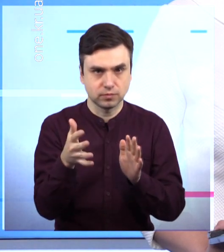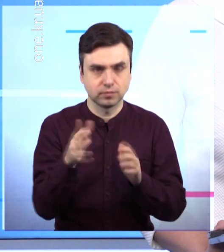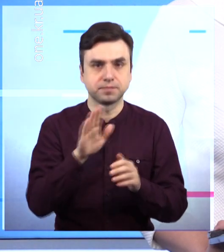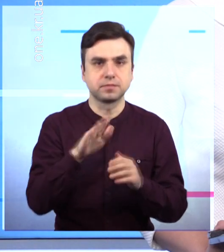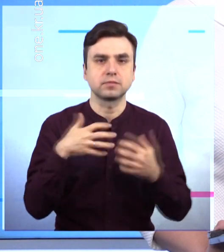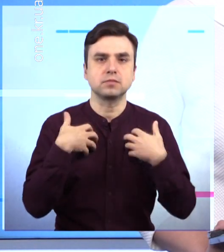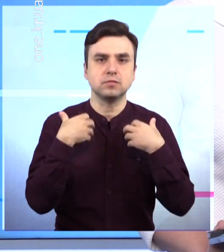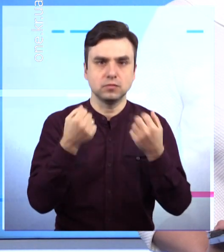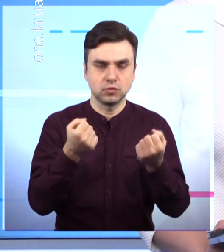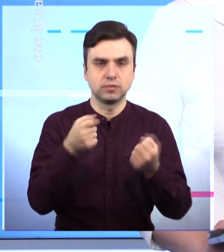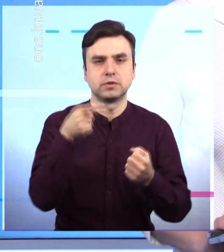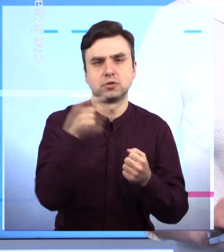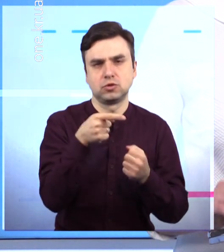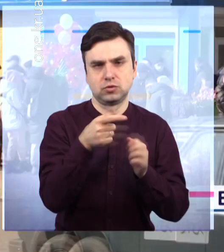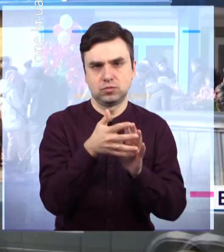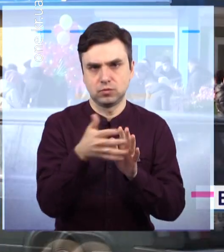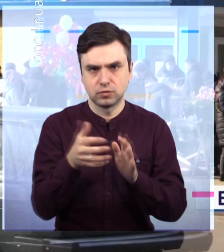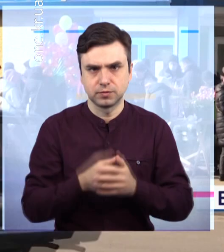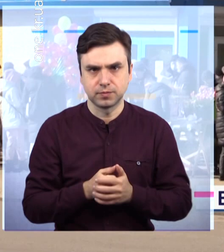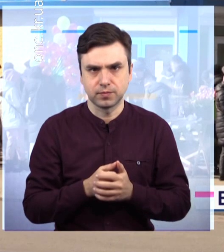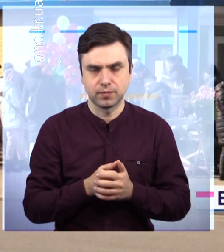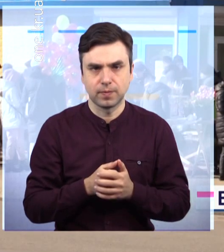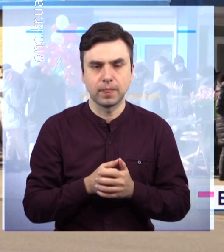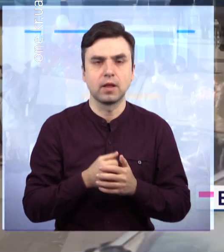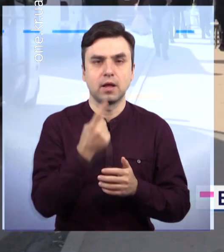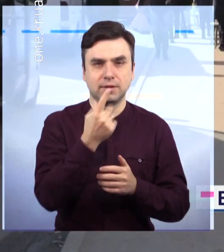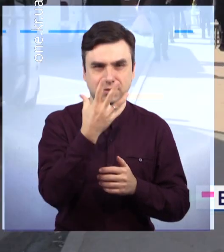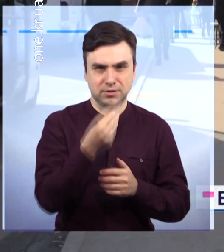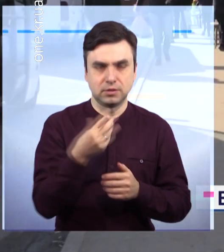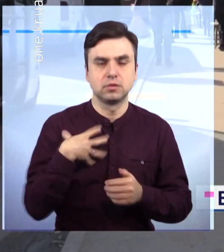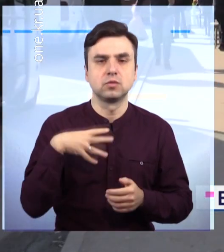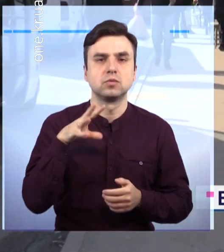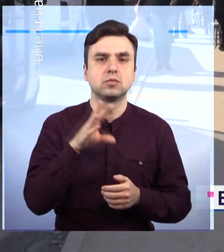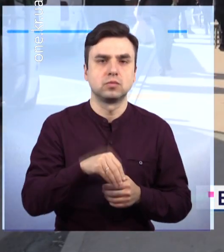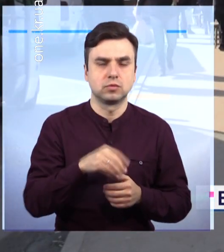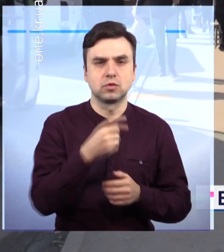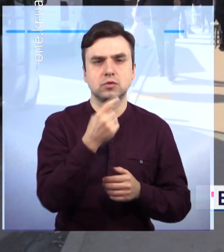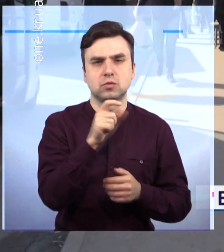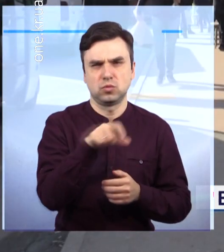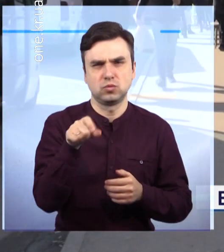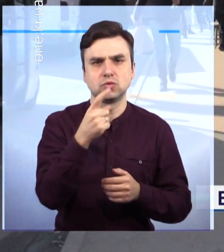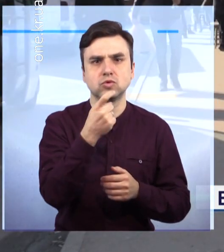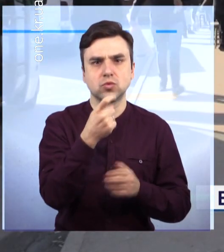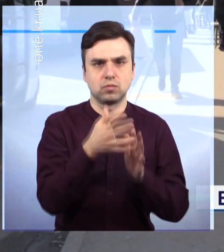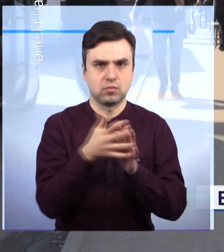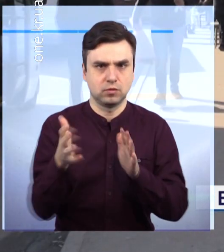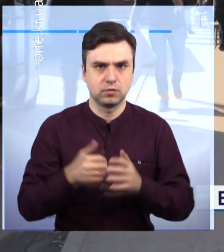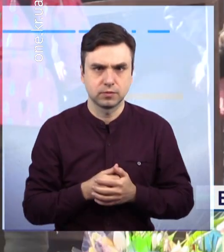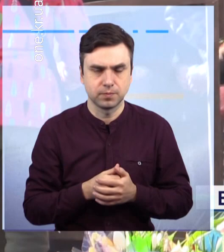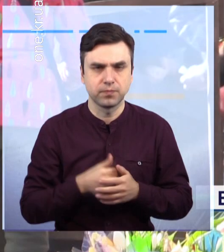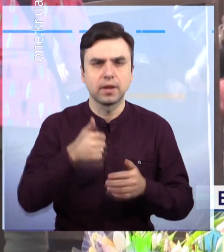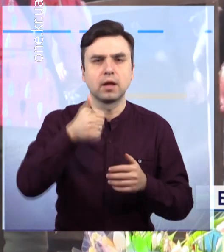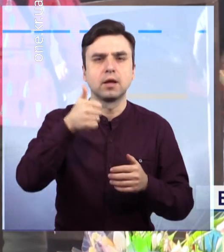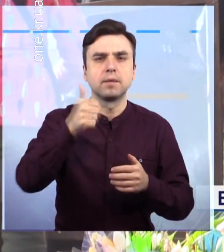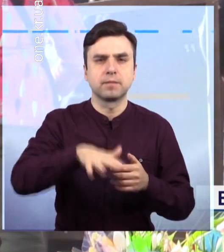інформацією від Міністерства охорони здоров'я, за попередні 24 години в Україні на ковід інфікувались ще понад 5,5 тисяч